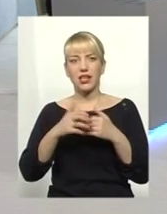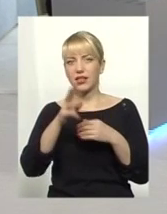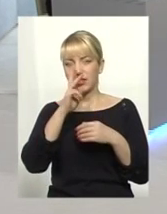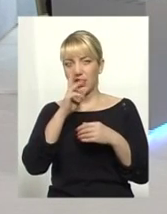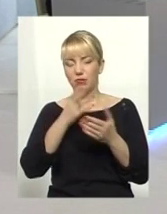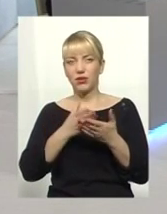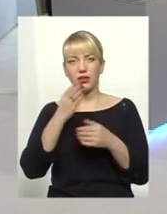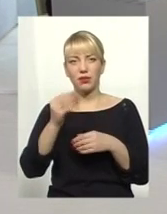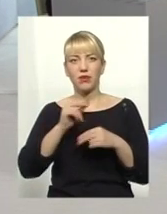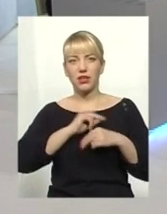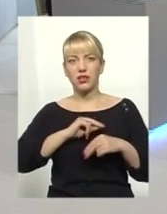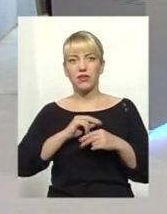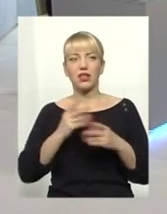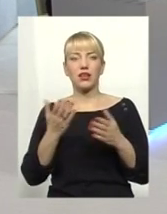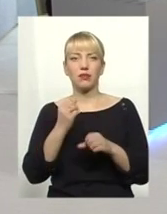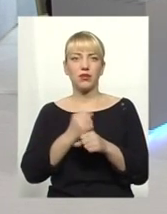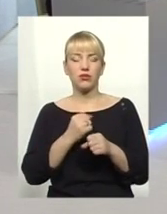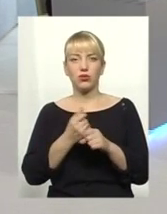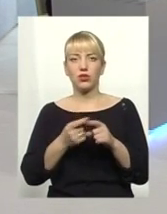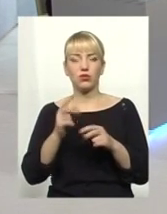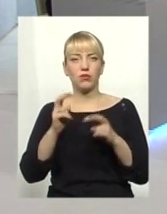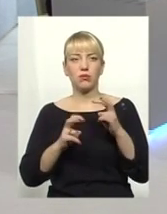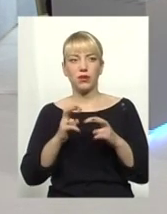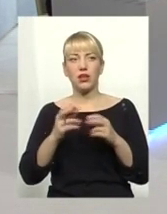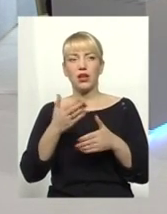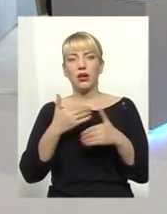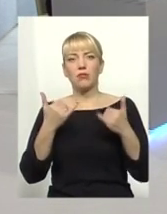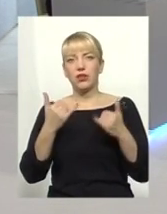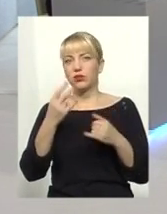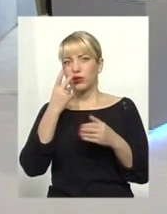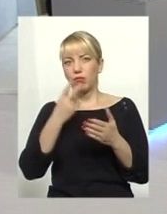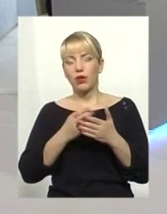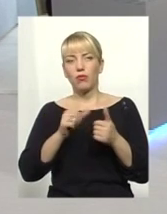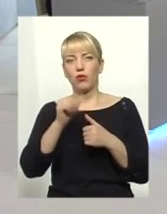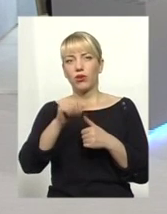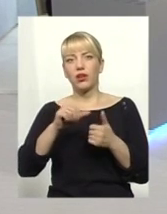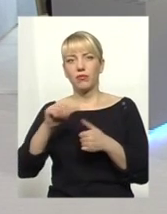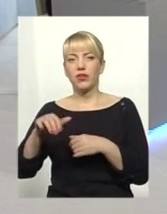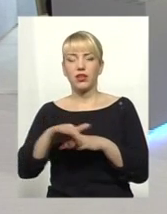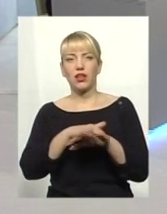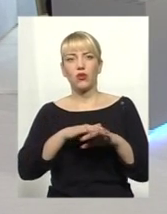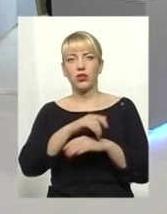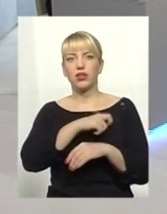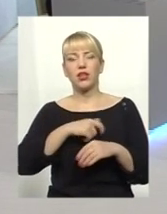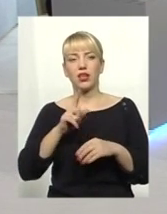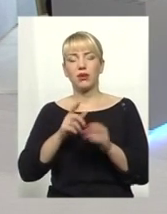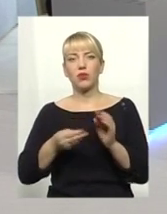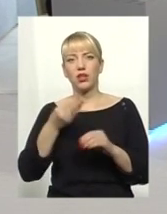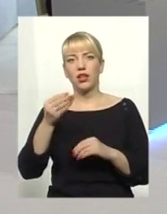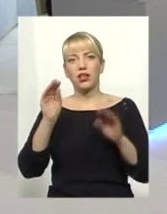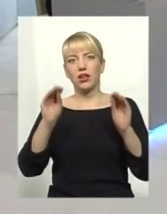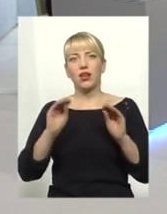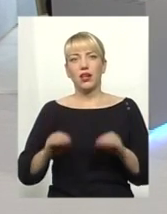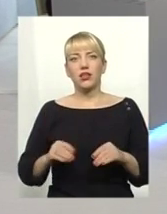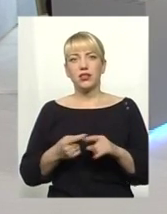працівників, які працюють на даному підприємстві. Тобто ми сьогодні бачимо по окремих народних депутатах, які вже подали декларації, що є,